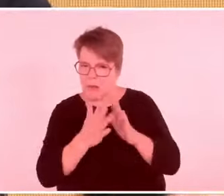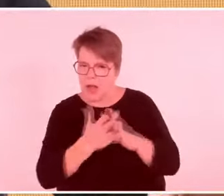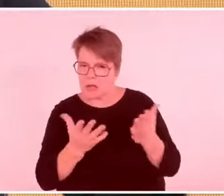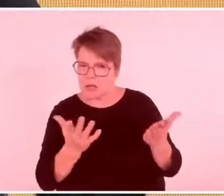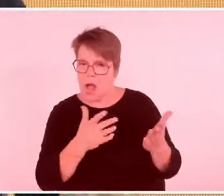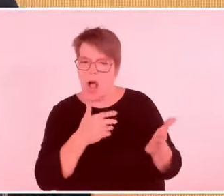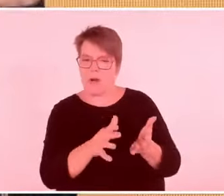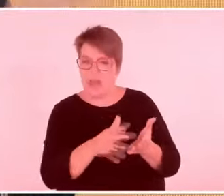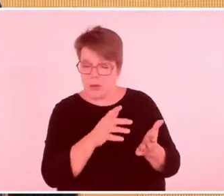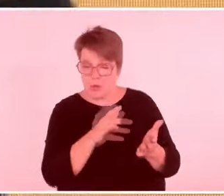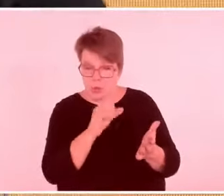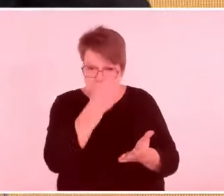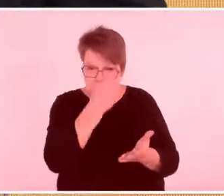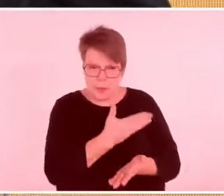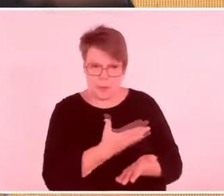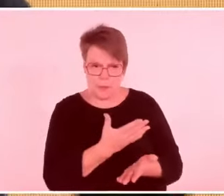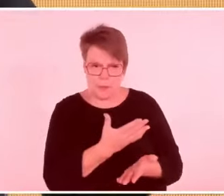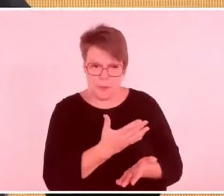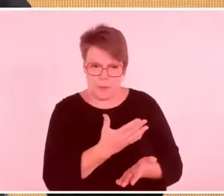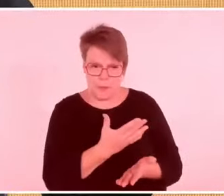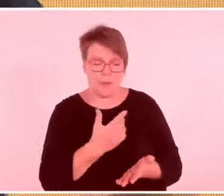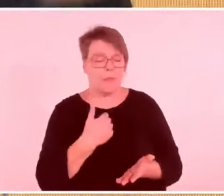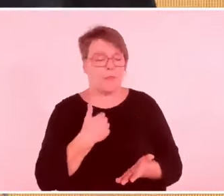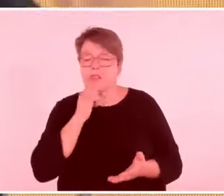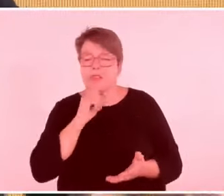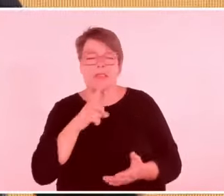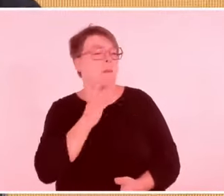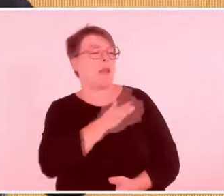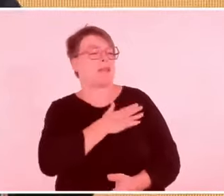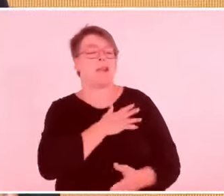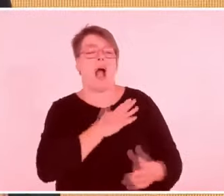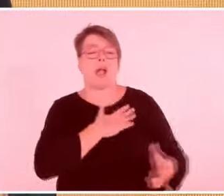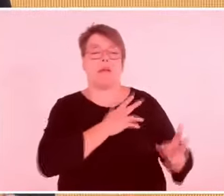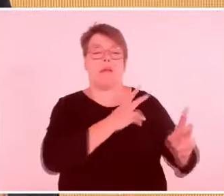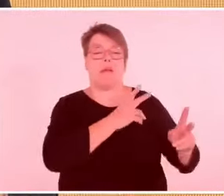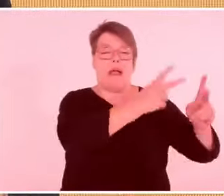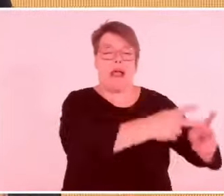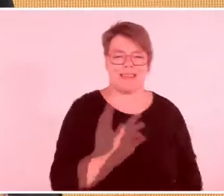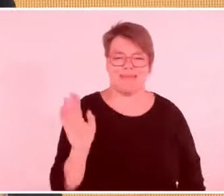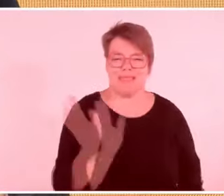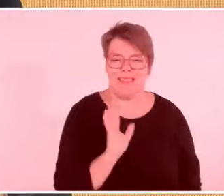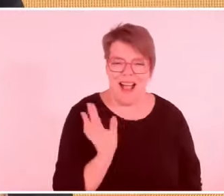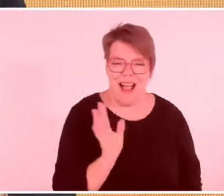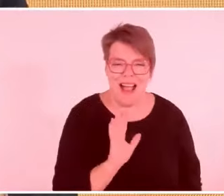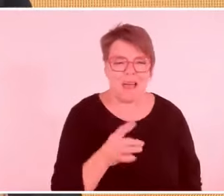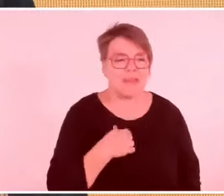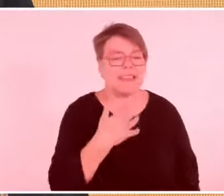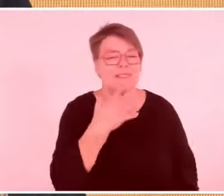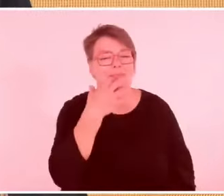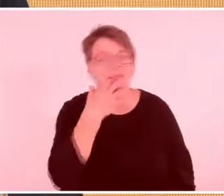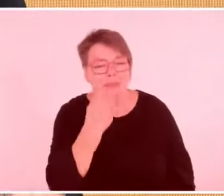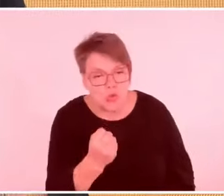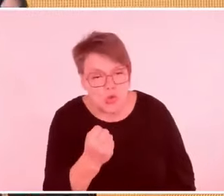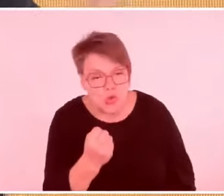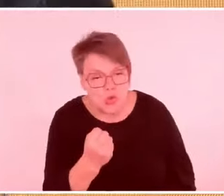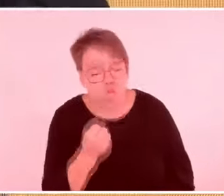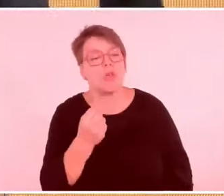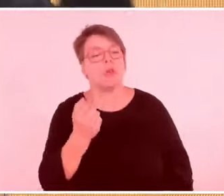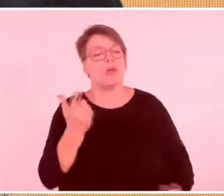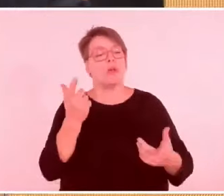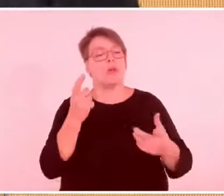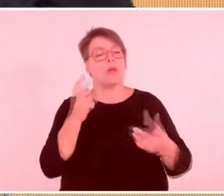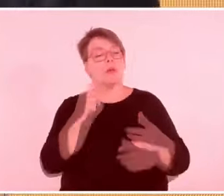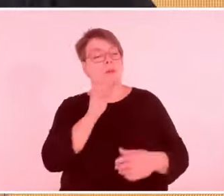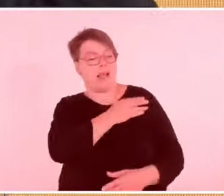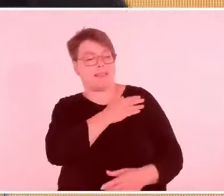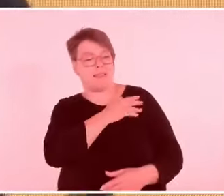Westbank und in Gaza eben, dass man sich dem bewusst wird. Es ist eine Tragödie, es ist ein